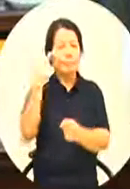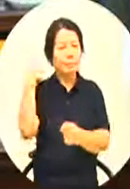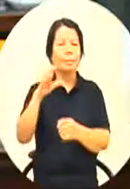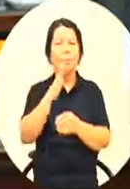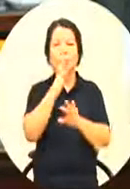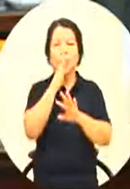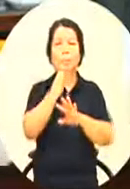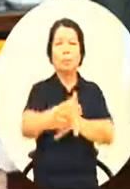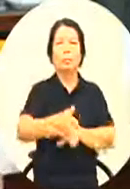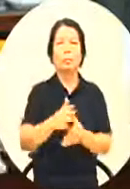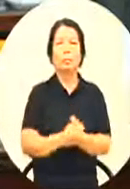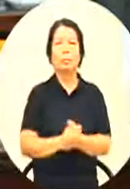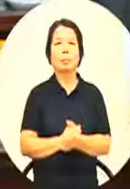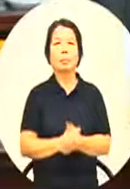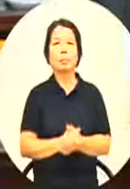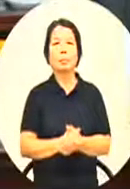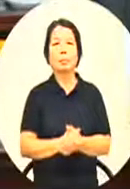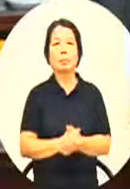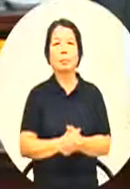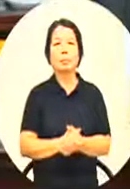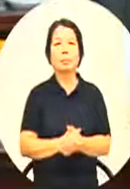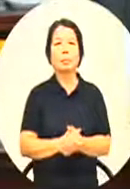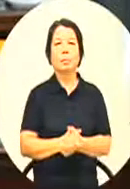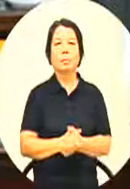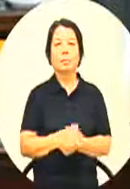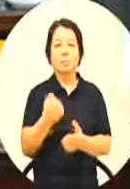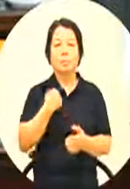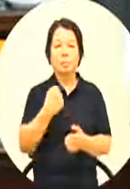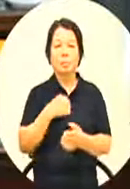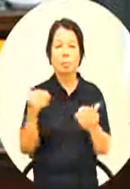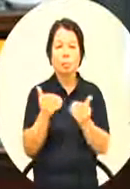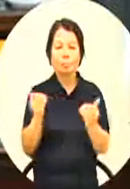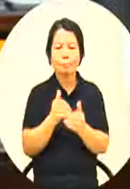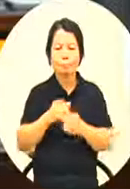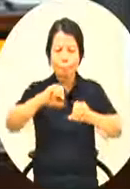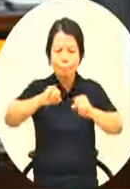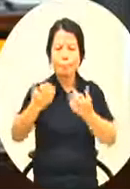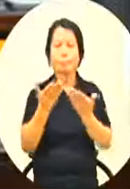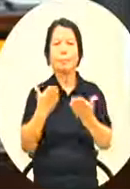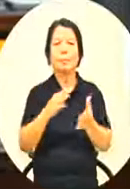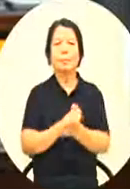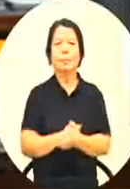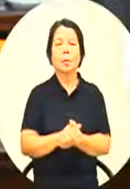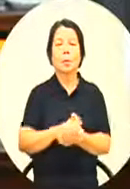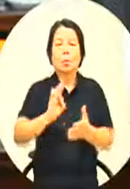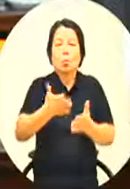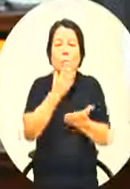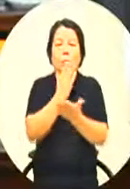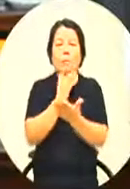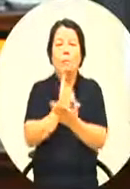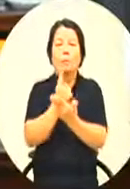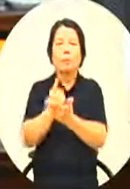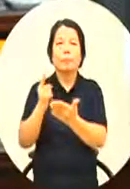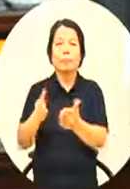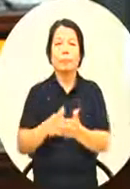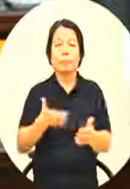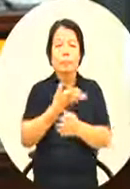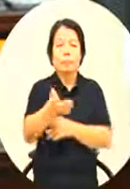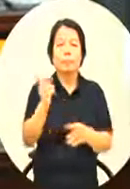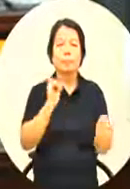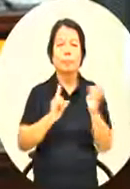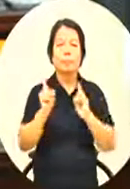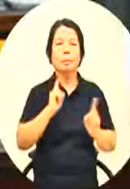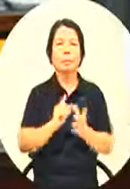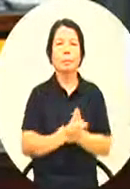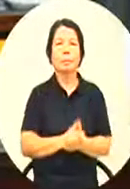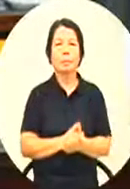我是觉得我觉得我们也真的是都明明知道问题在哪里怎么样每一个人让他能够自由发展每一个